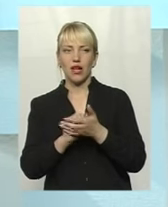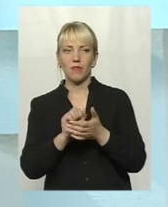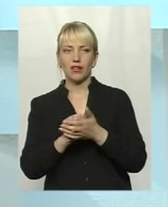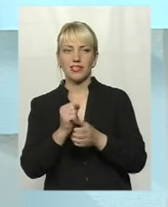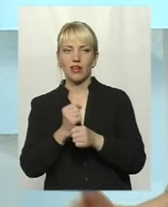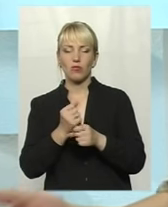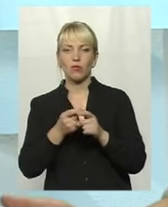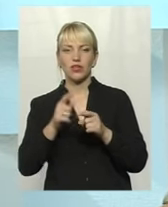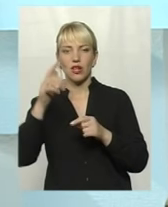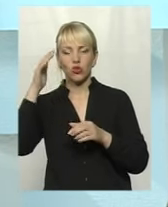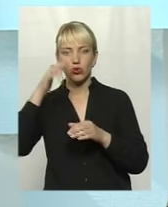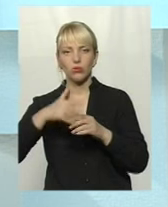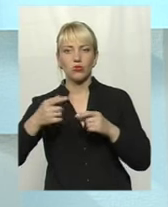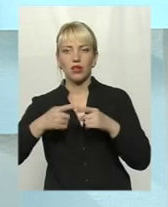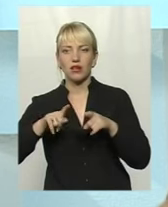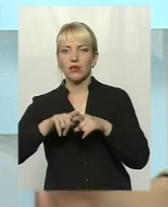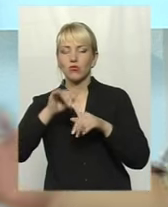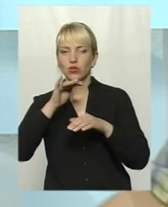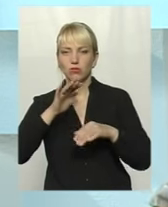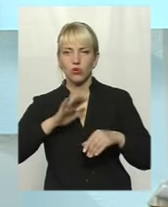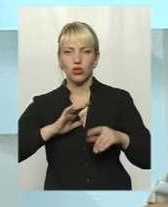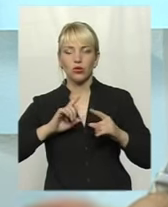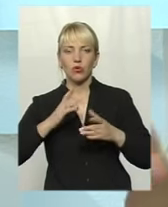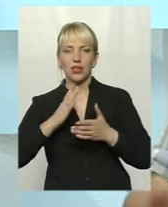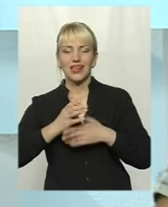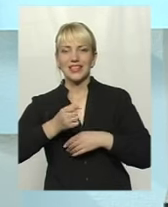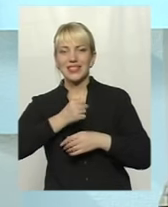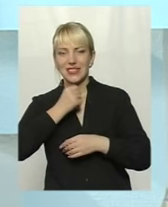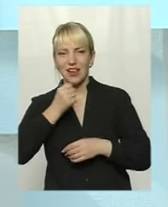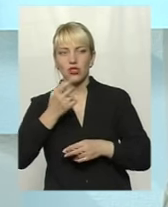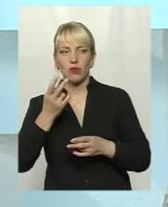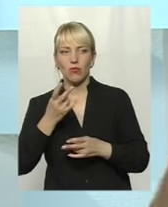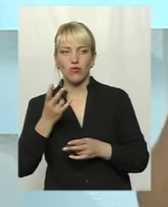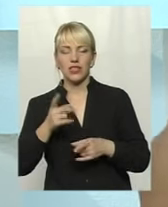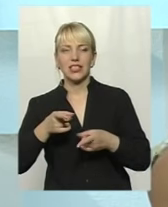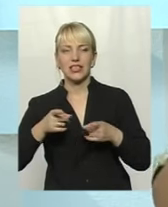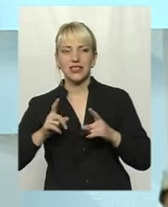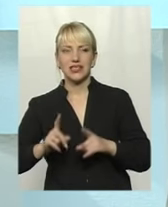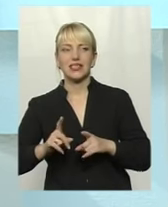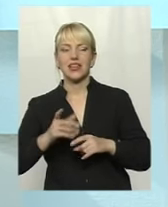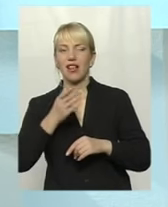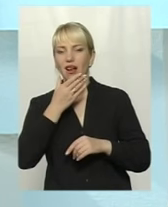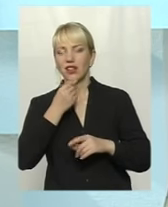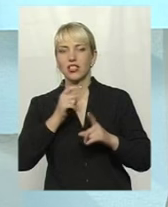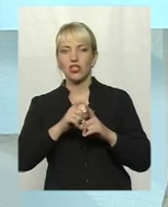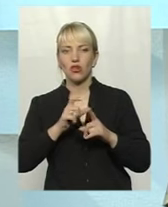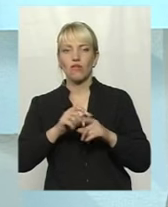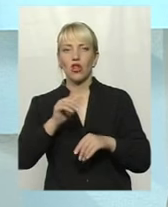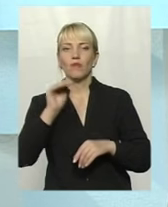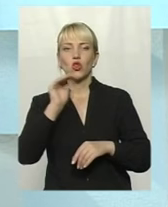так не може відбуватися, він не зможе це фізично робити. Тому є старости, і вони повинні, дійсно, як ви кажете, хороше слово, доставати